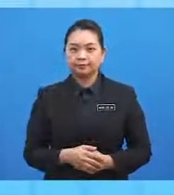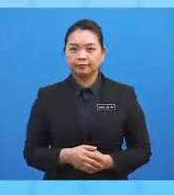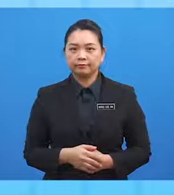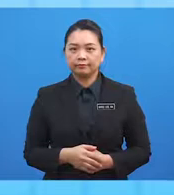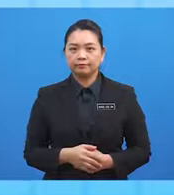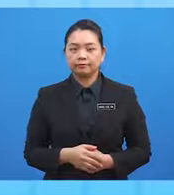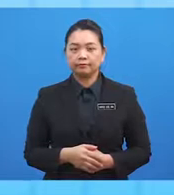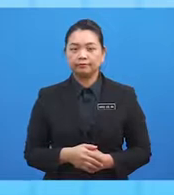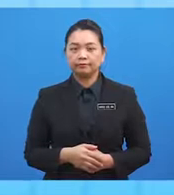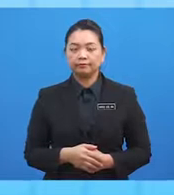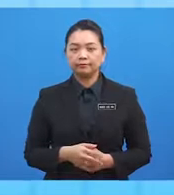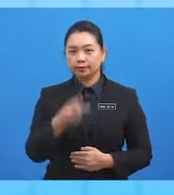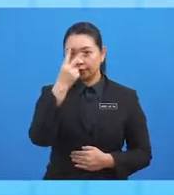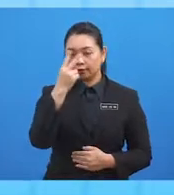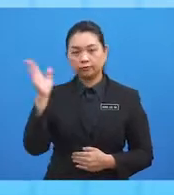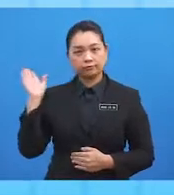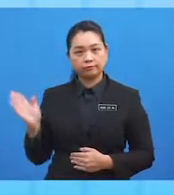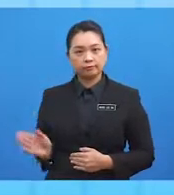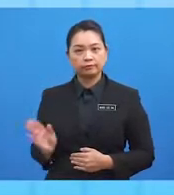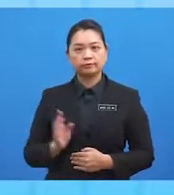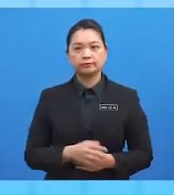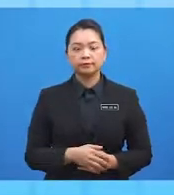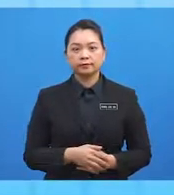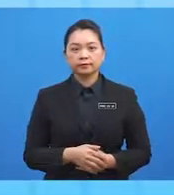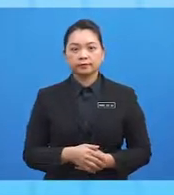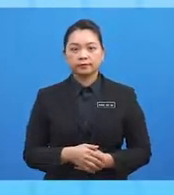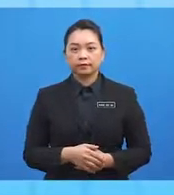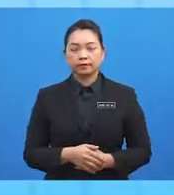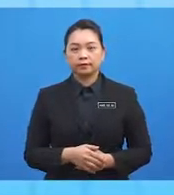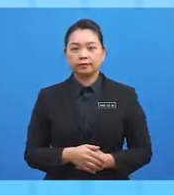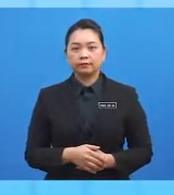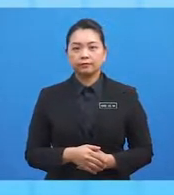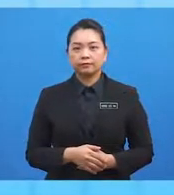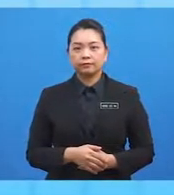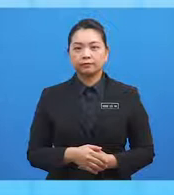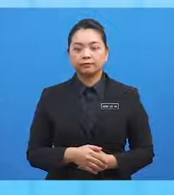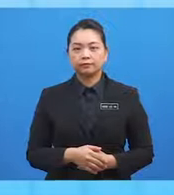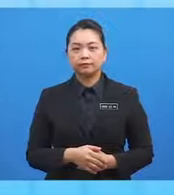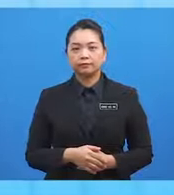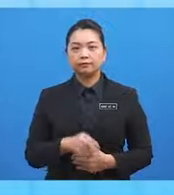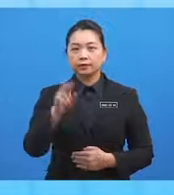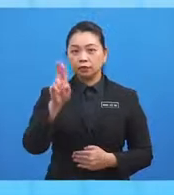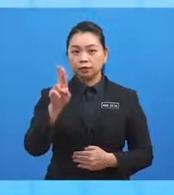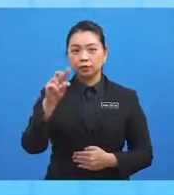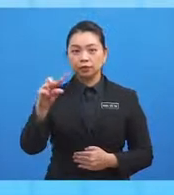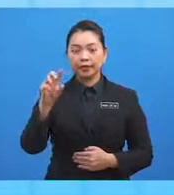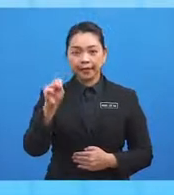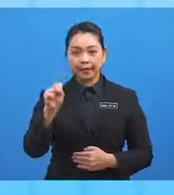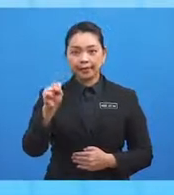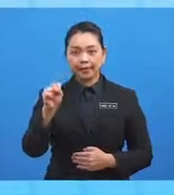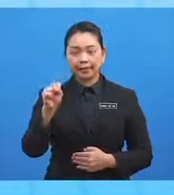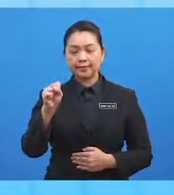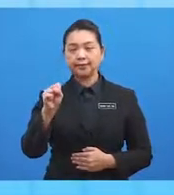Kita cuba contoh dua. Dalam rajah, UGS ialah